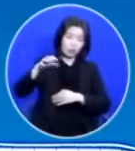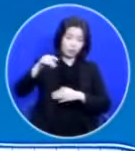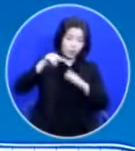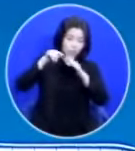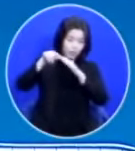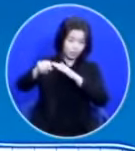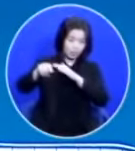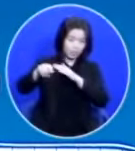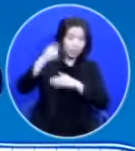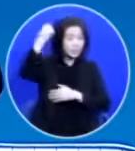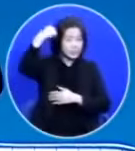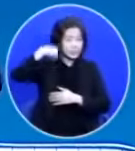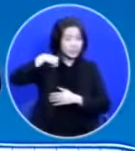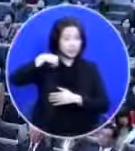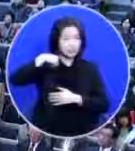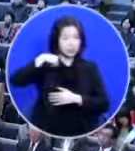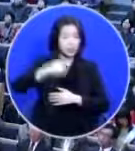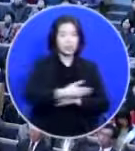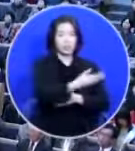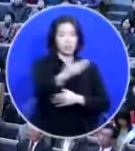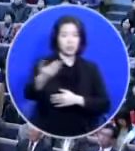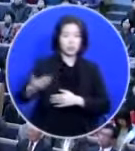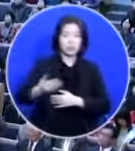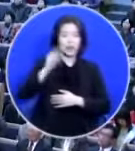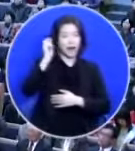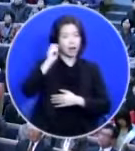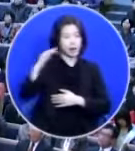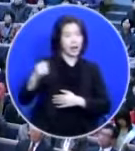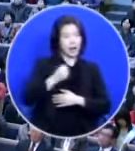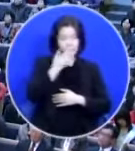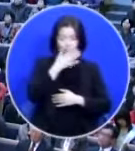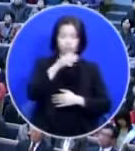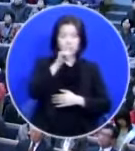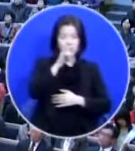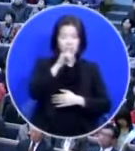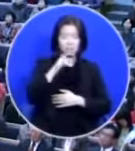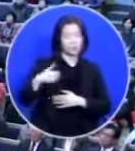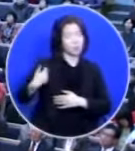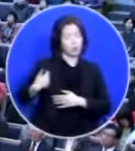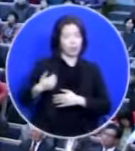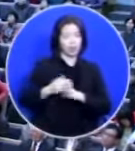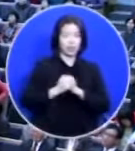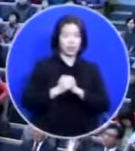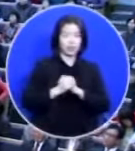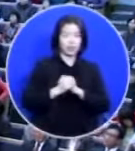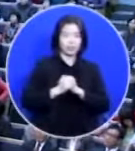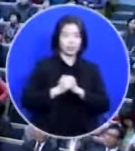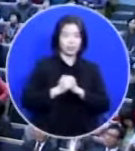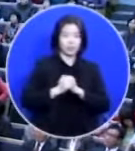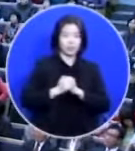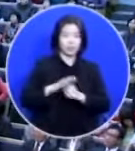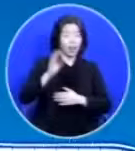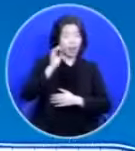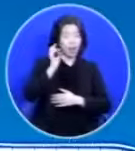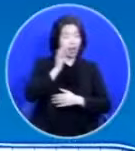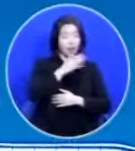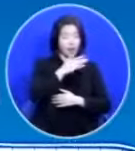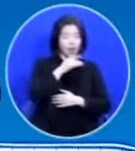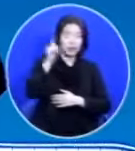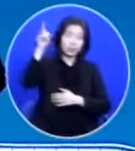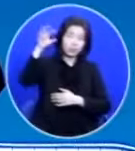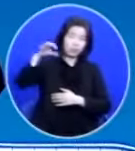느낌을 여러분이 아마 가지실 수 있게 될지 모르겠습니다 아 천국에 갈 때도